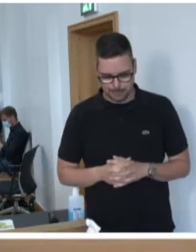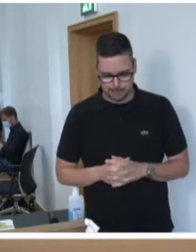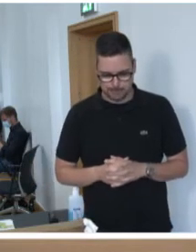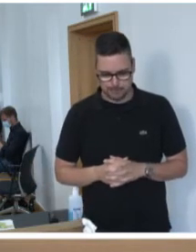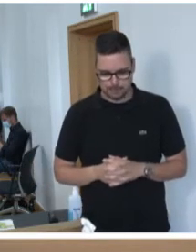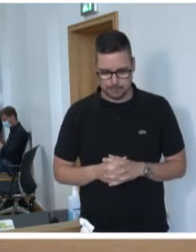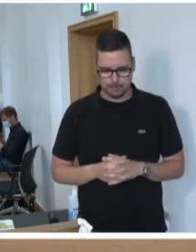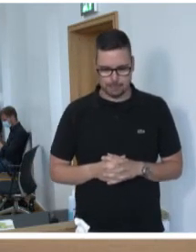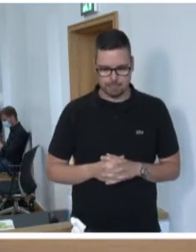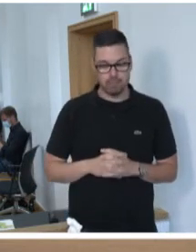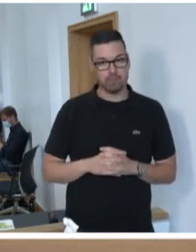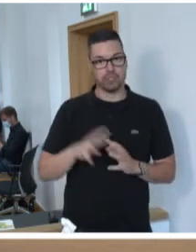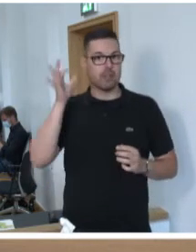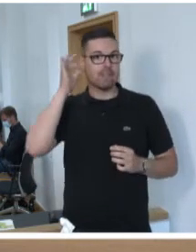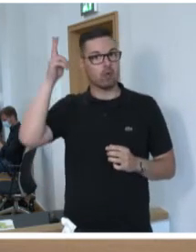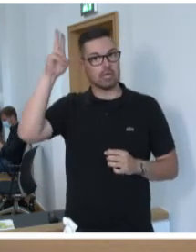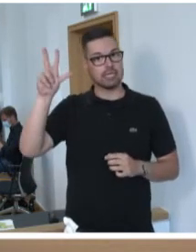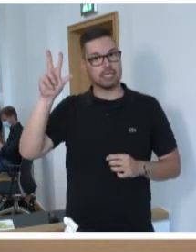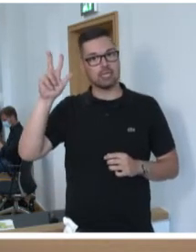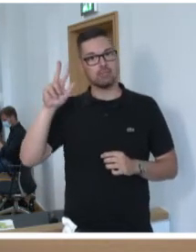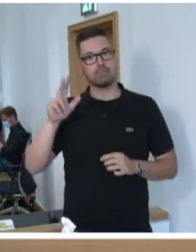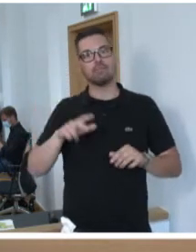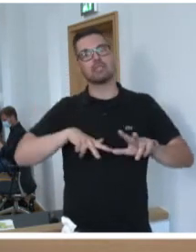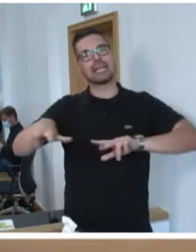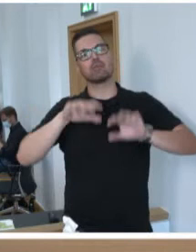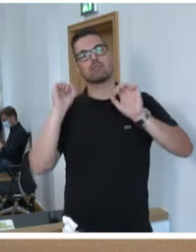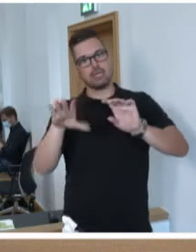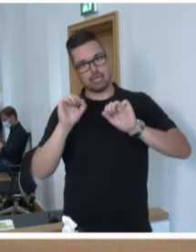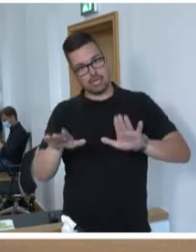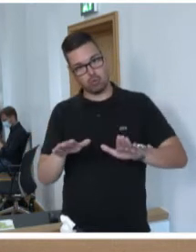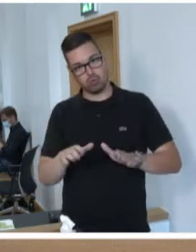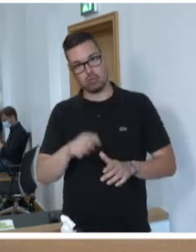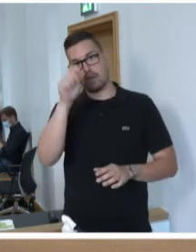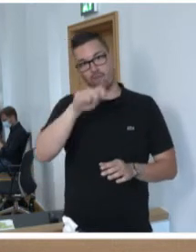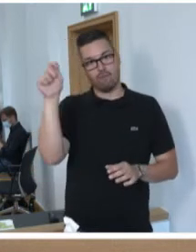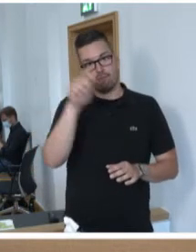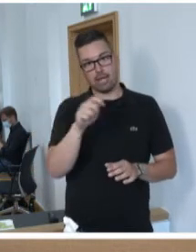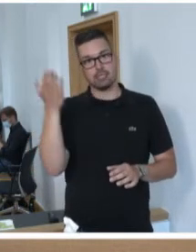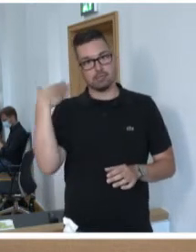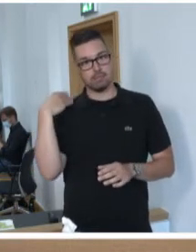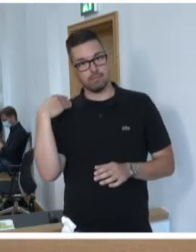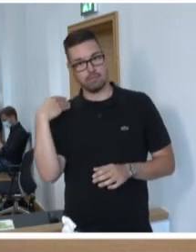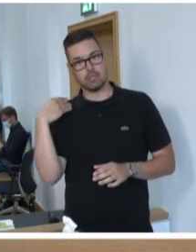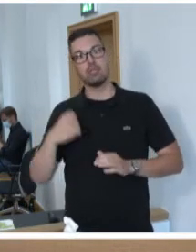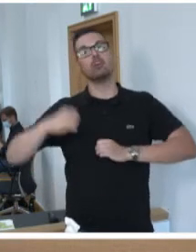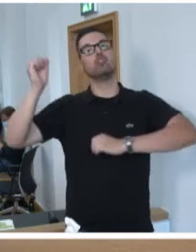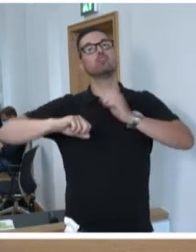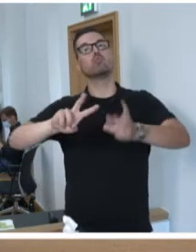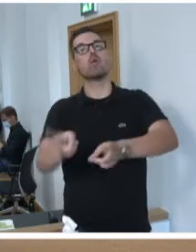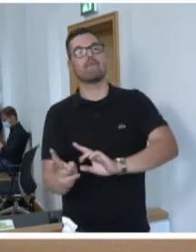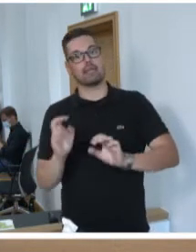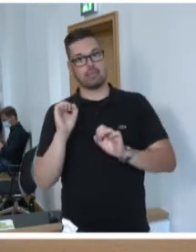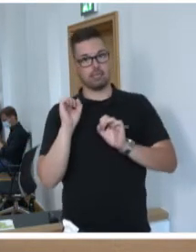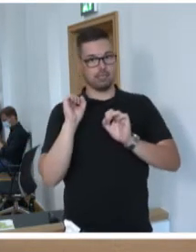Anke Rehlinger hat in ihrer Regierungserklärung direkt unmittelbar nach der Wahl zur Ministerpräsidentin eine Stabsstelle Strukturwandel angekündigt.